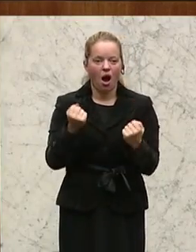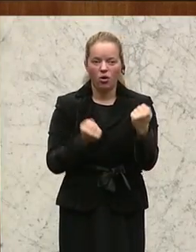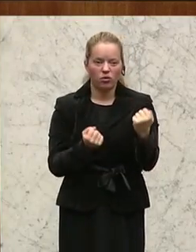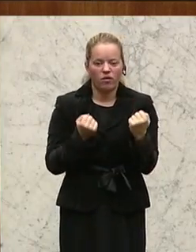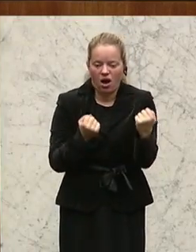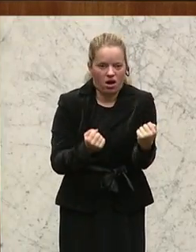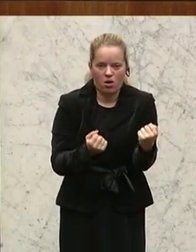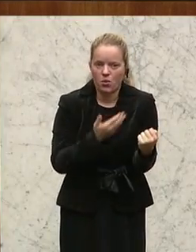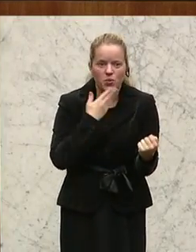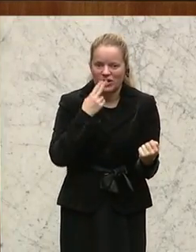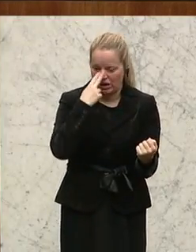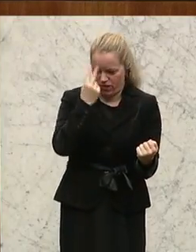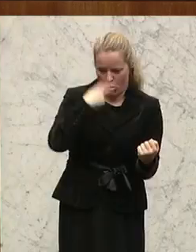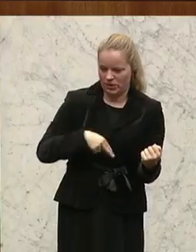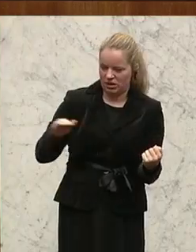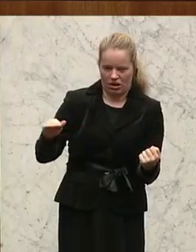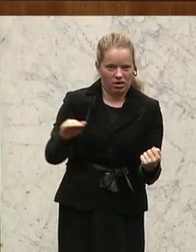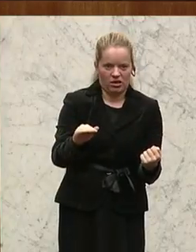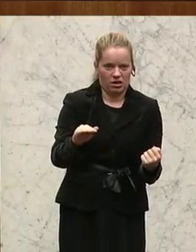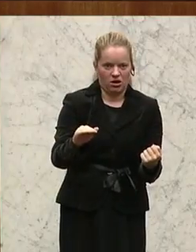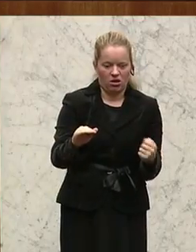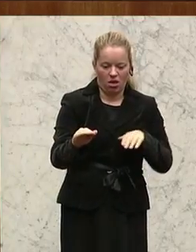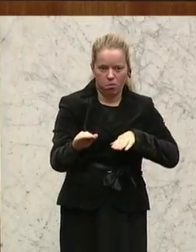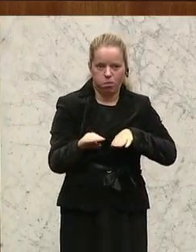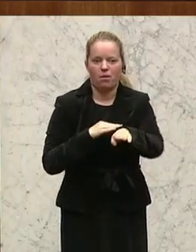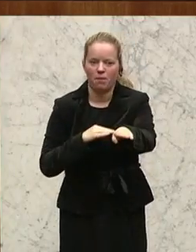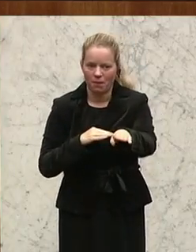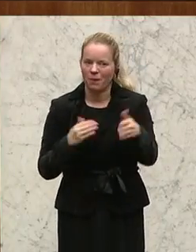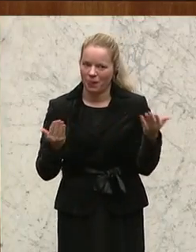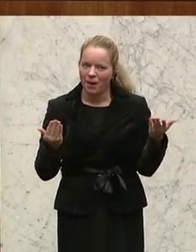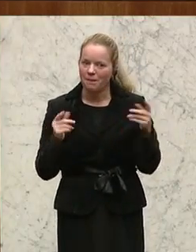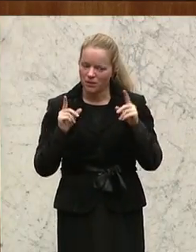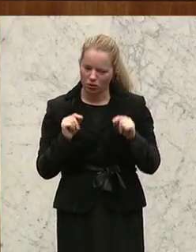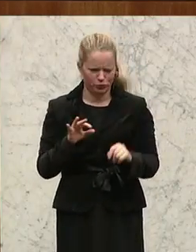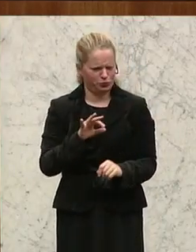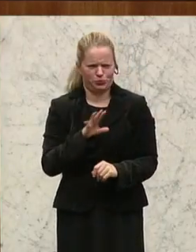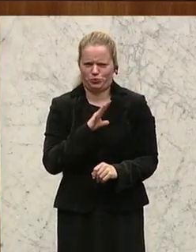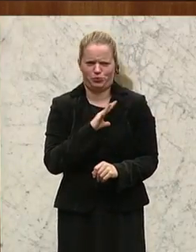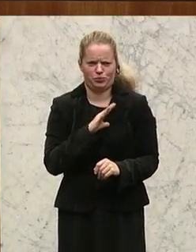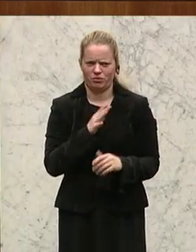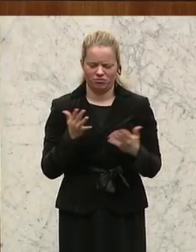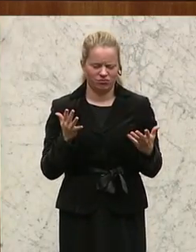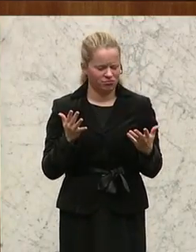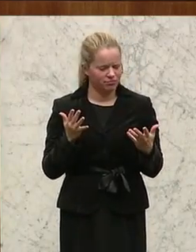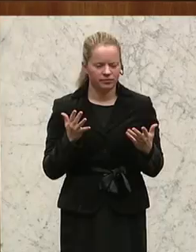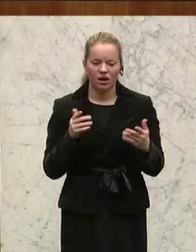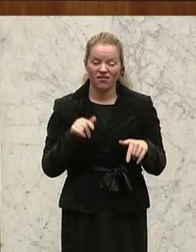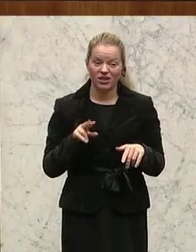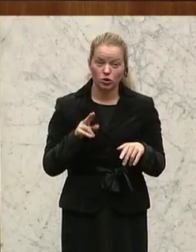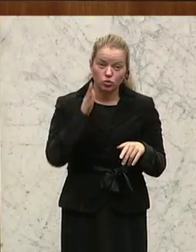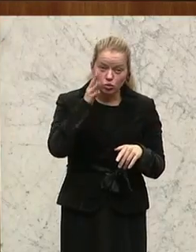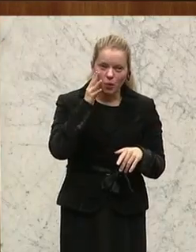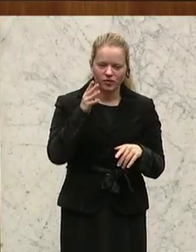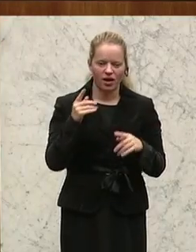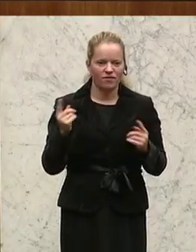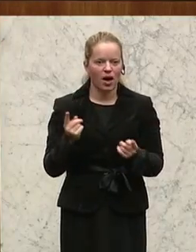nicht gesehen und hat es überfahren. Das sind ganz tragische Folgen. Und wir finden, dass man da eine weitere Lockerung des